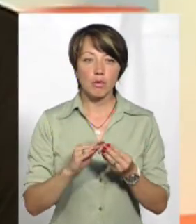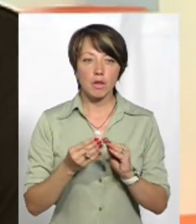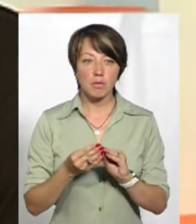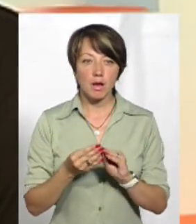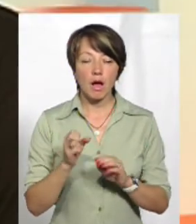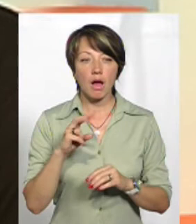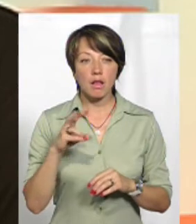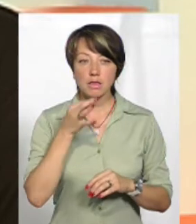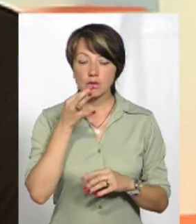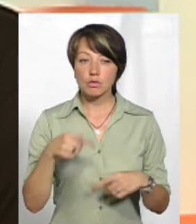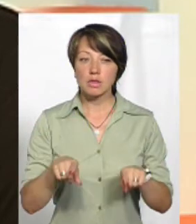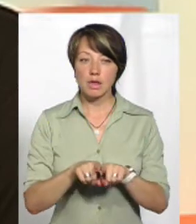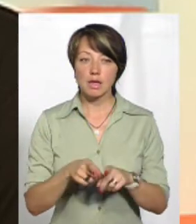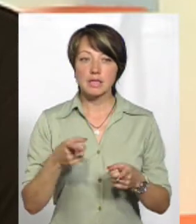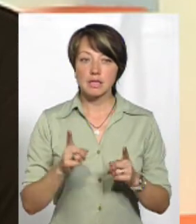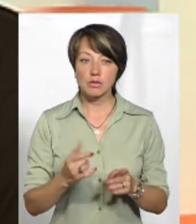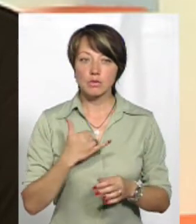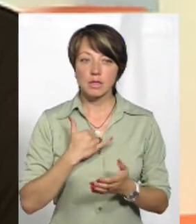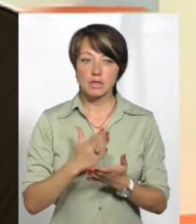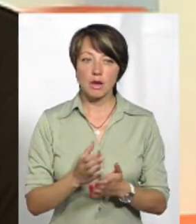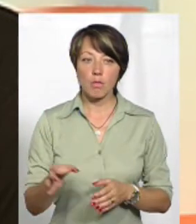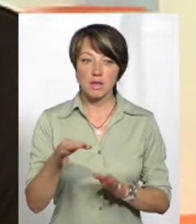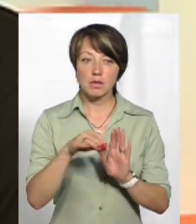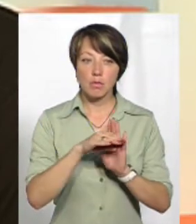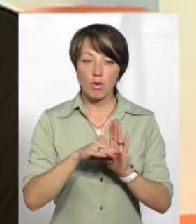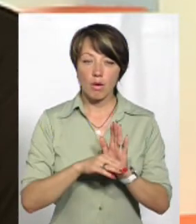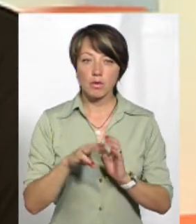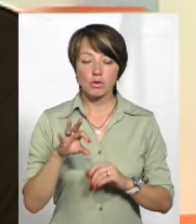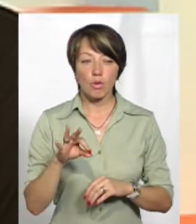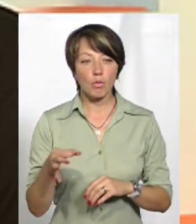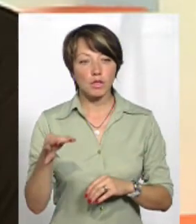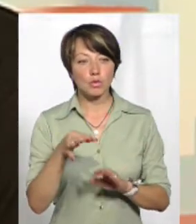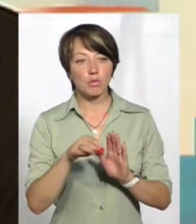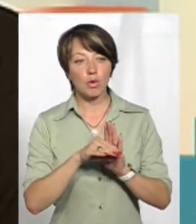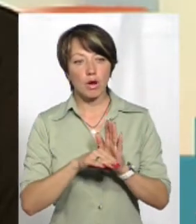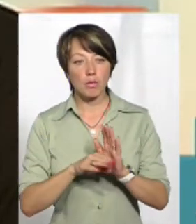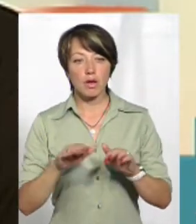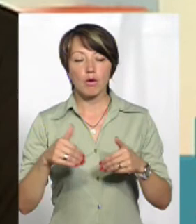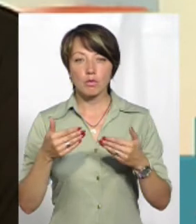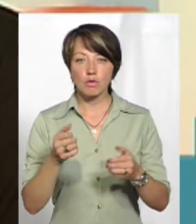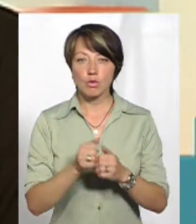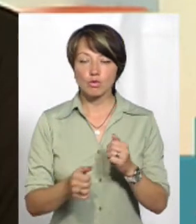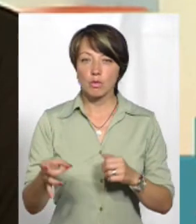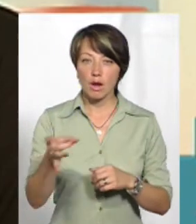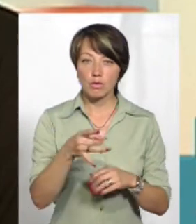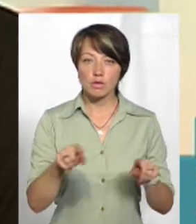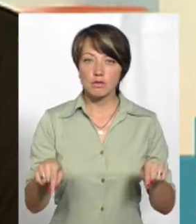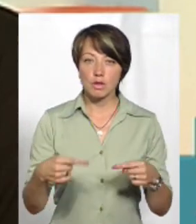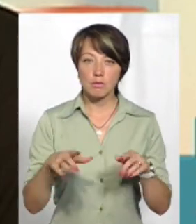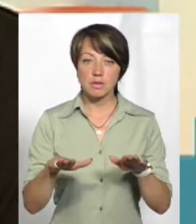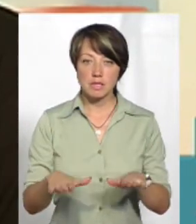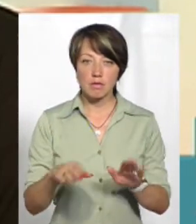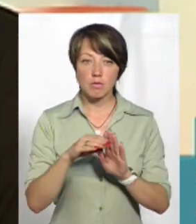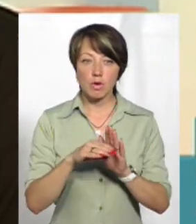проблеми. Але скажу так, дійсно, в нас, якщо є обласна програма, то обласною програмою було рекомендовано в кожному районі створити